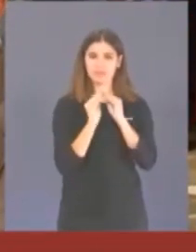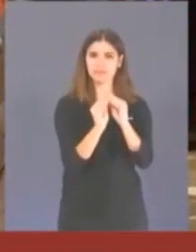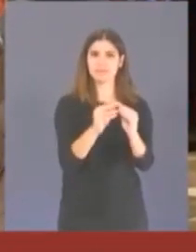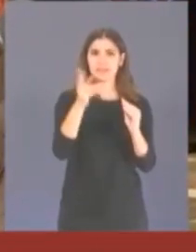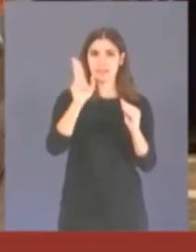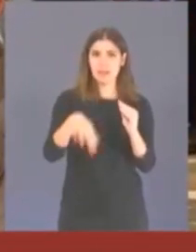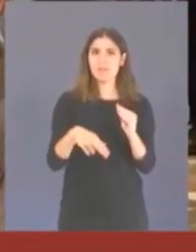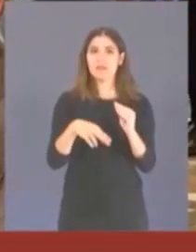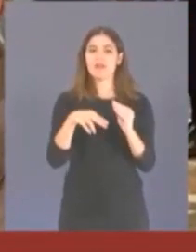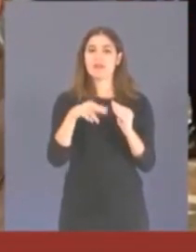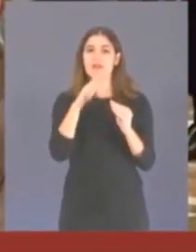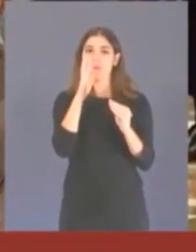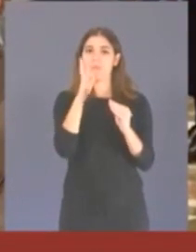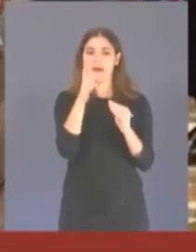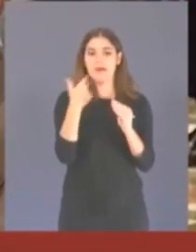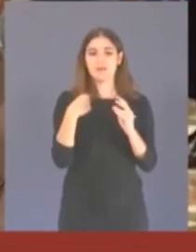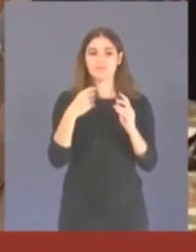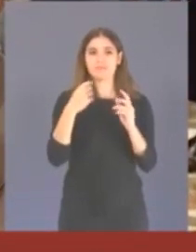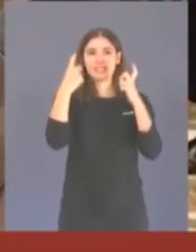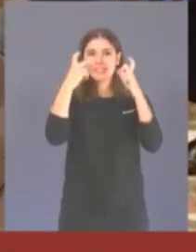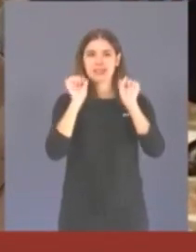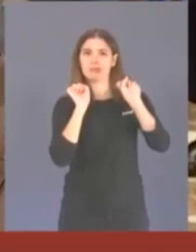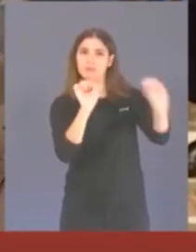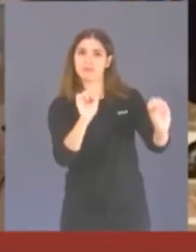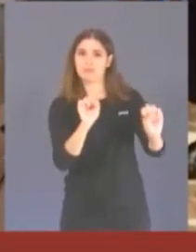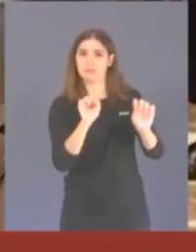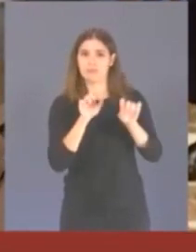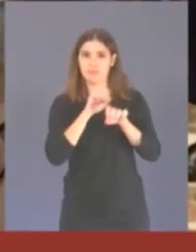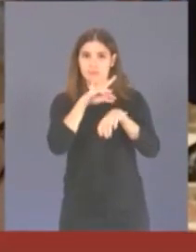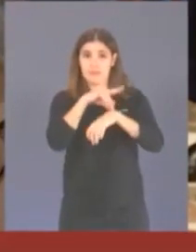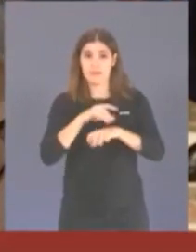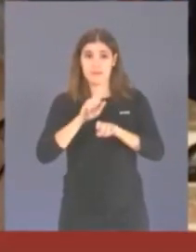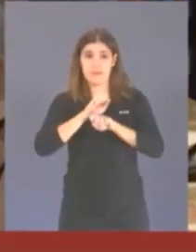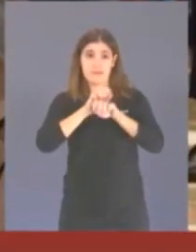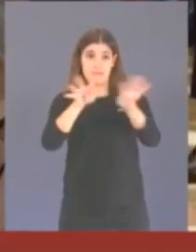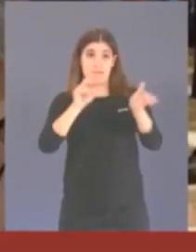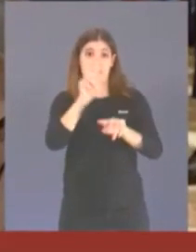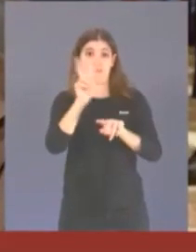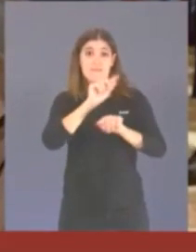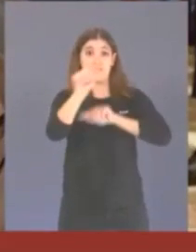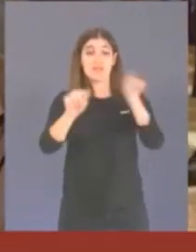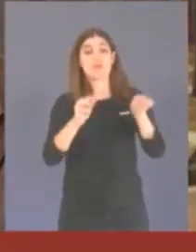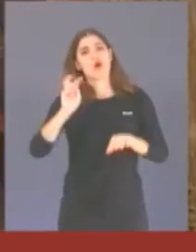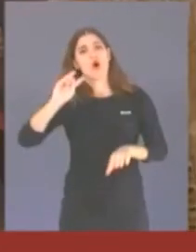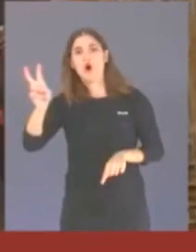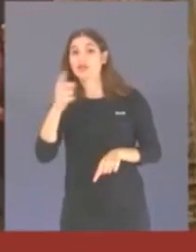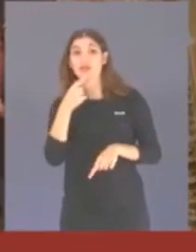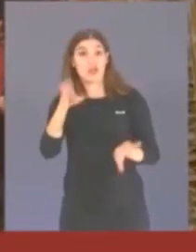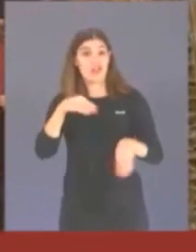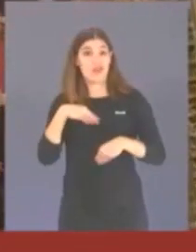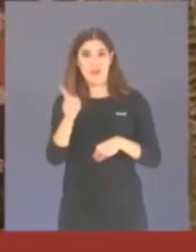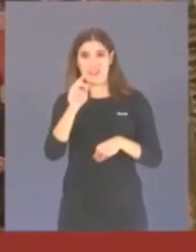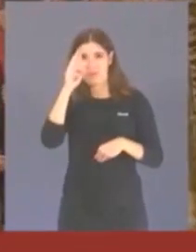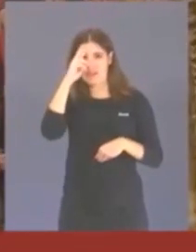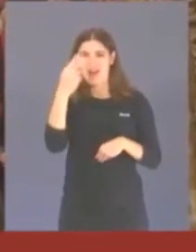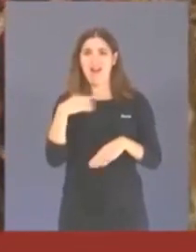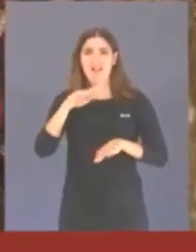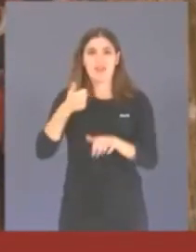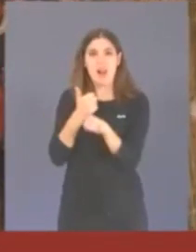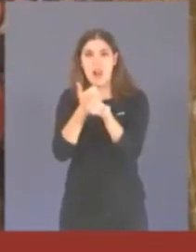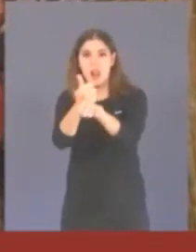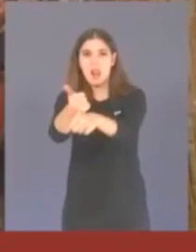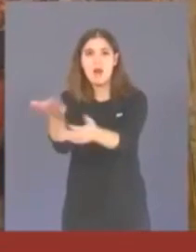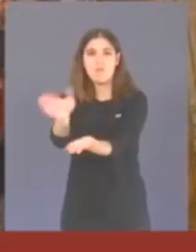preservatiu i curatiu de la pestilència. Un altre virus, el de la intolerància, el va perseguir i el va